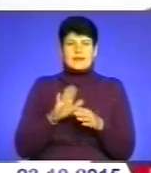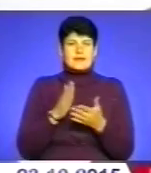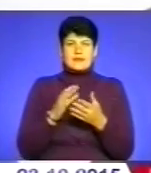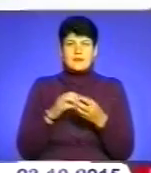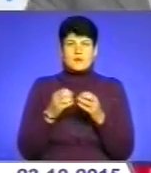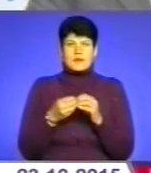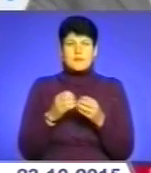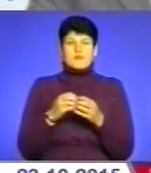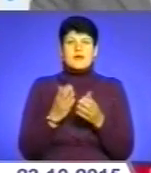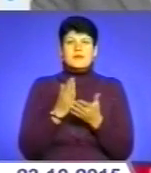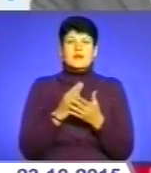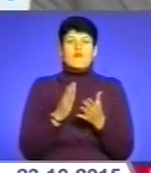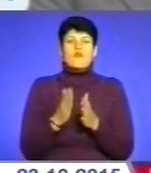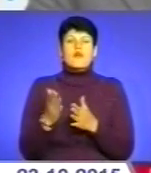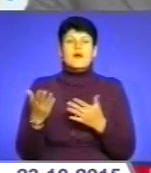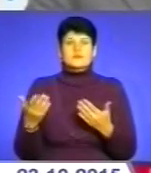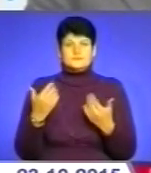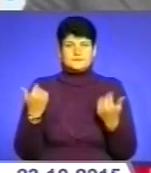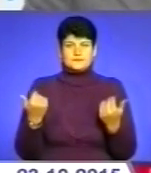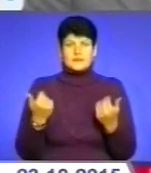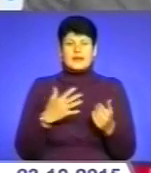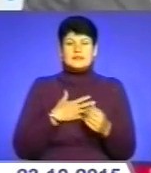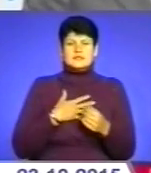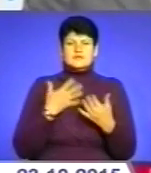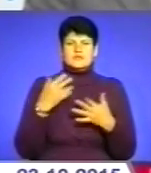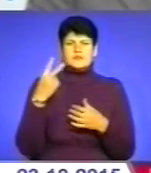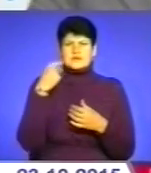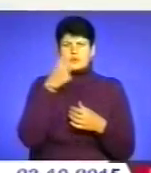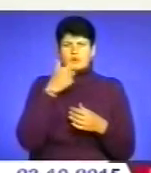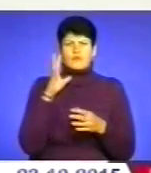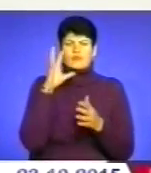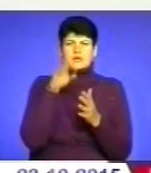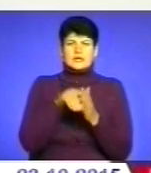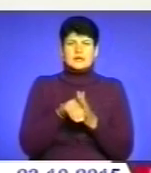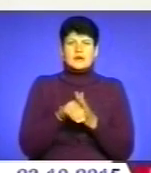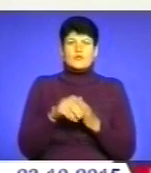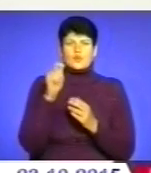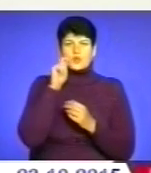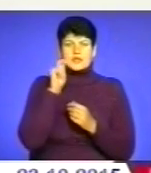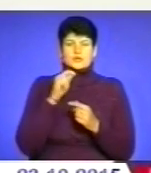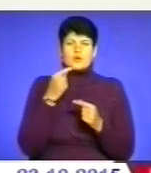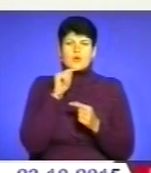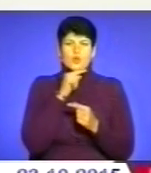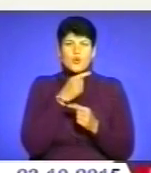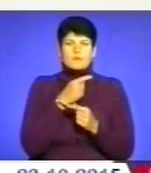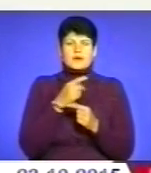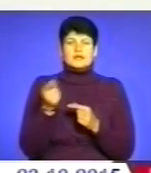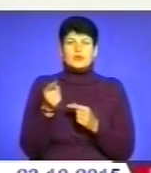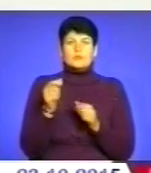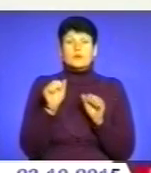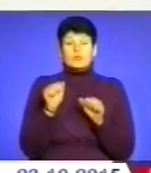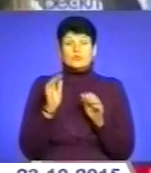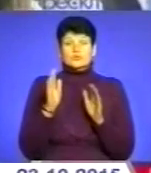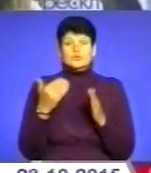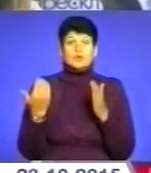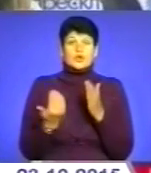в порядку. Канадійці вже понад 20 років вкладають десятки мільярдів доларів в українську економіку. Тернопіль може стати